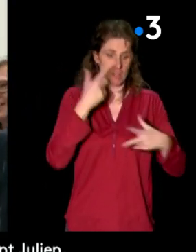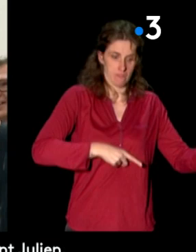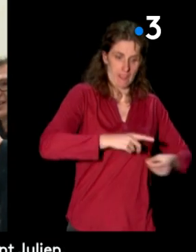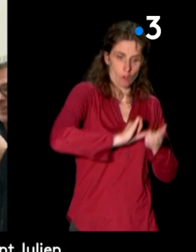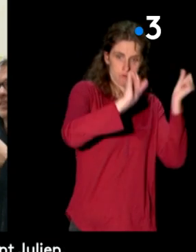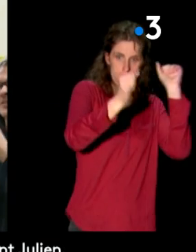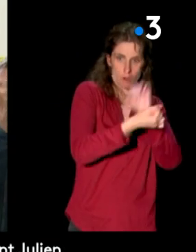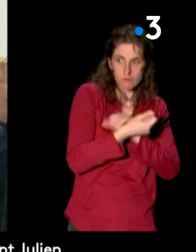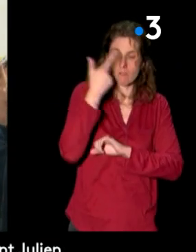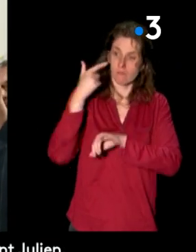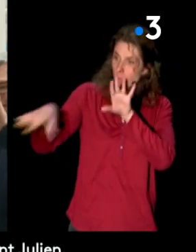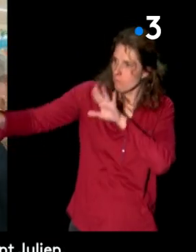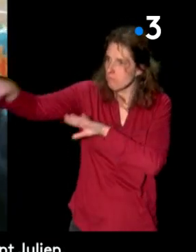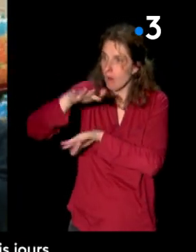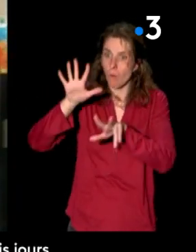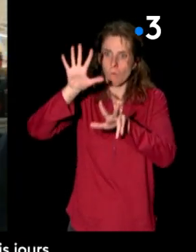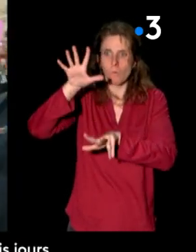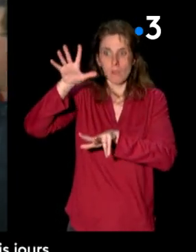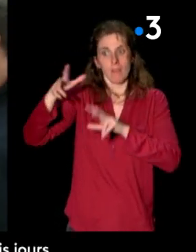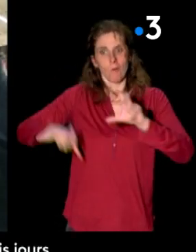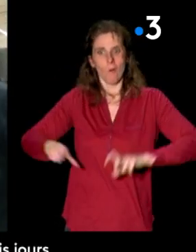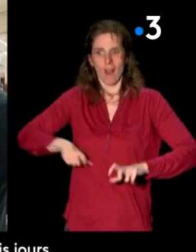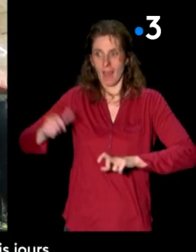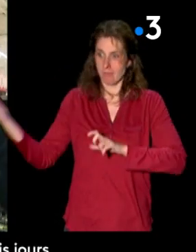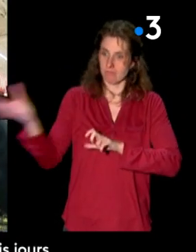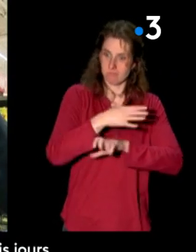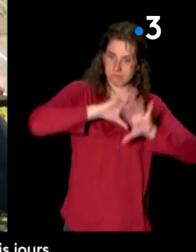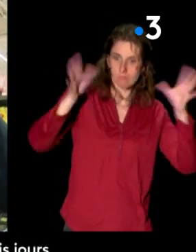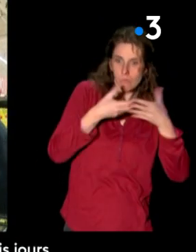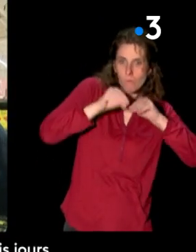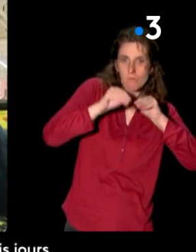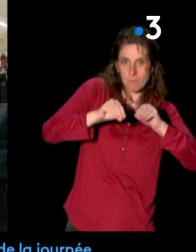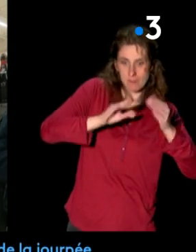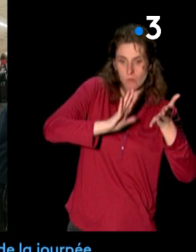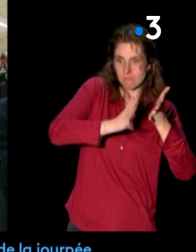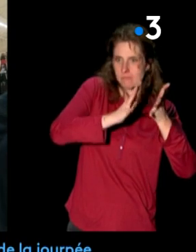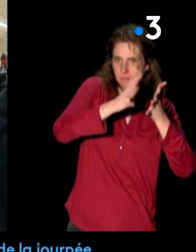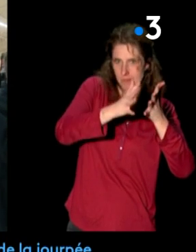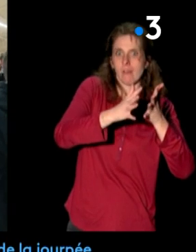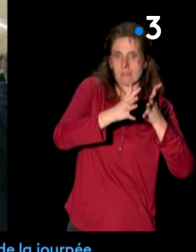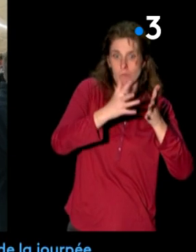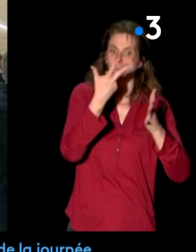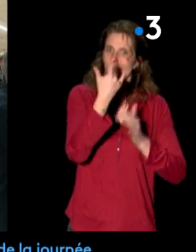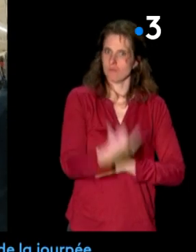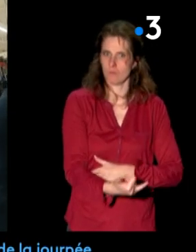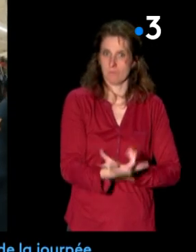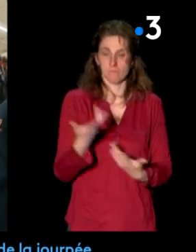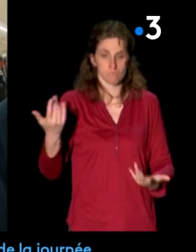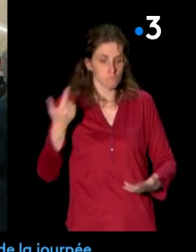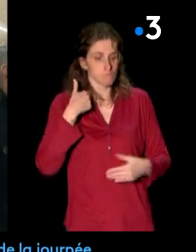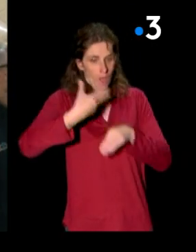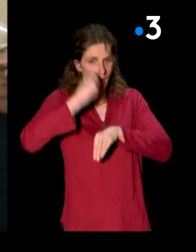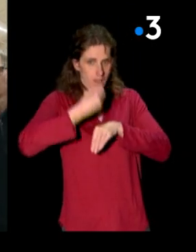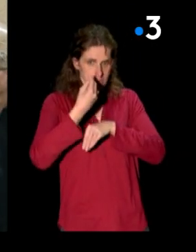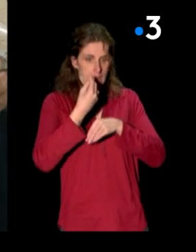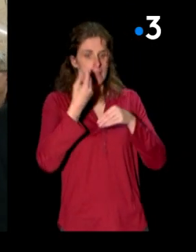vu huit de leurs collègues, dont Julien, bénéficier d'une formation de trois jours en langue des signes française. On a appris à segmenter les moments